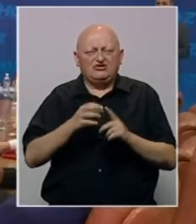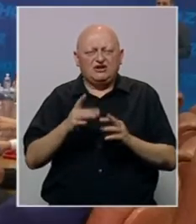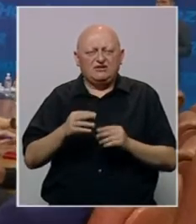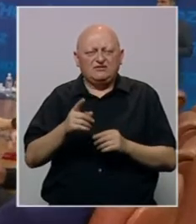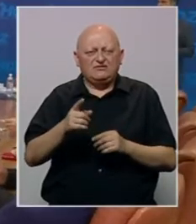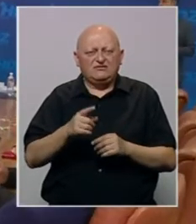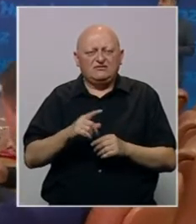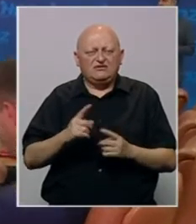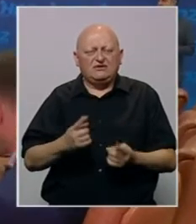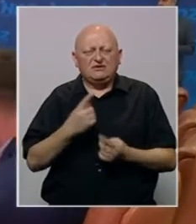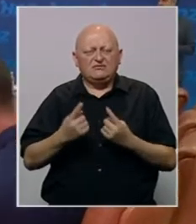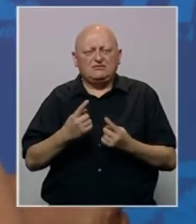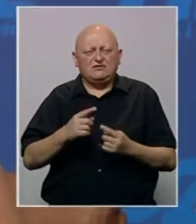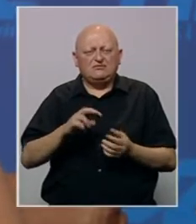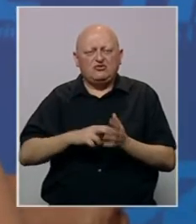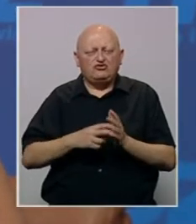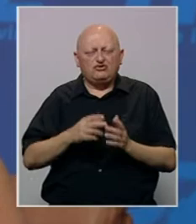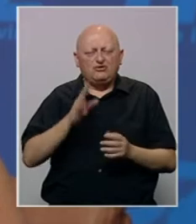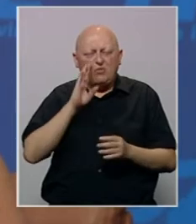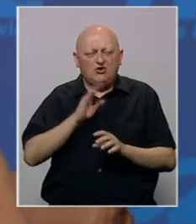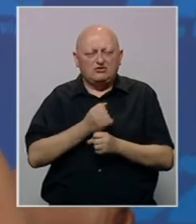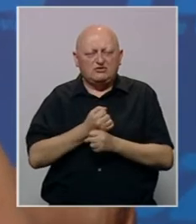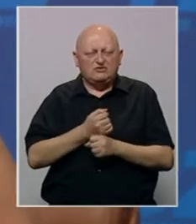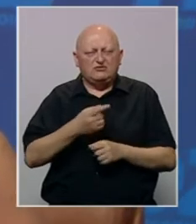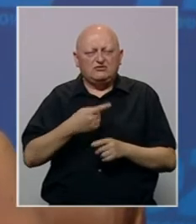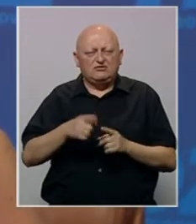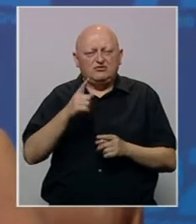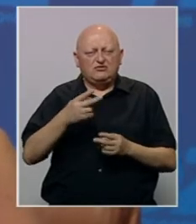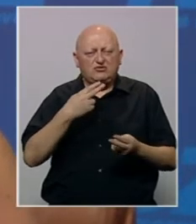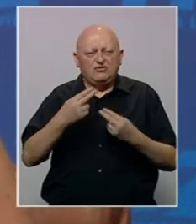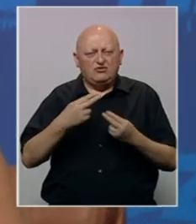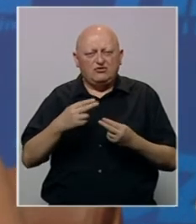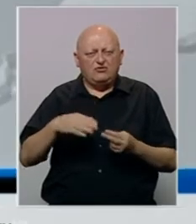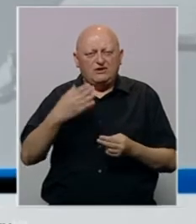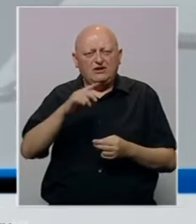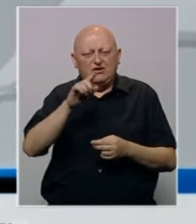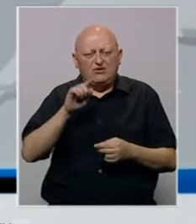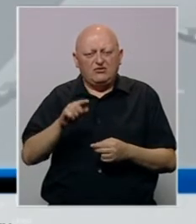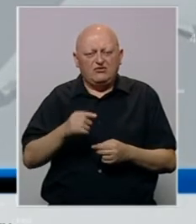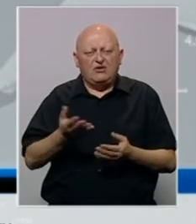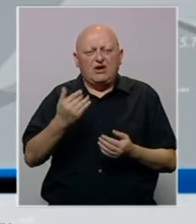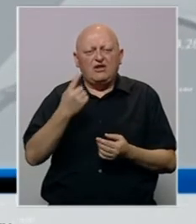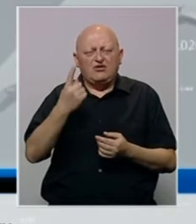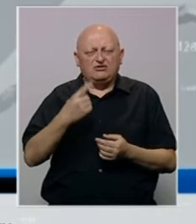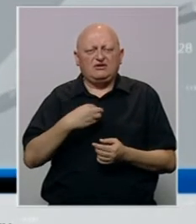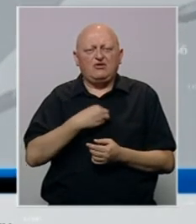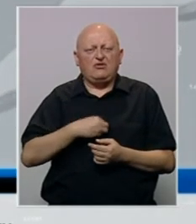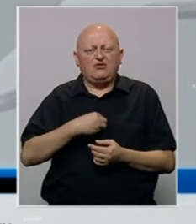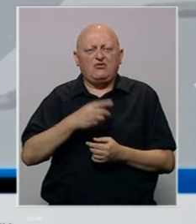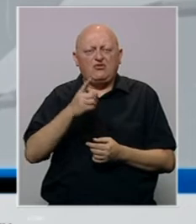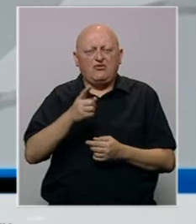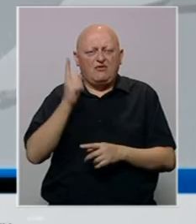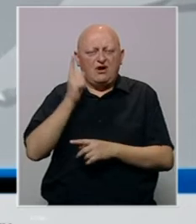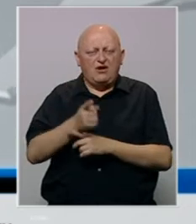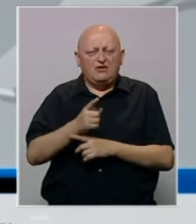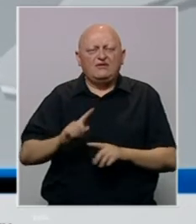-u da stabiliziralo političke prilike u BiH. Stoga dogovor je i dalje upitan. Ali još jednom, nažalost, ovakvom